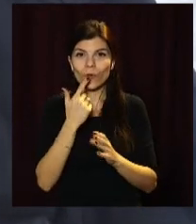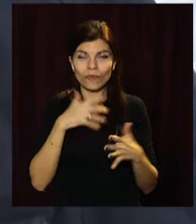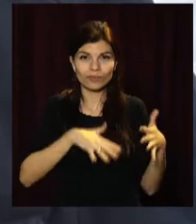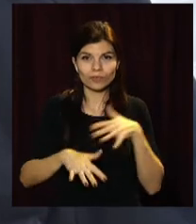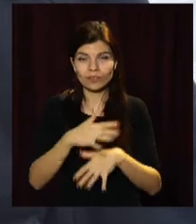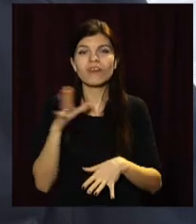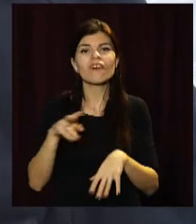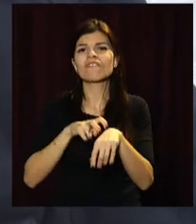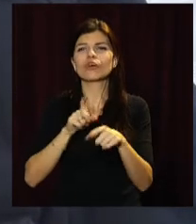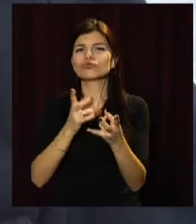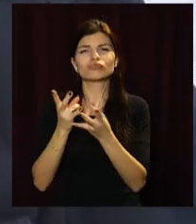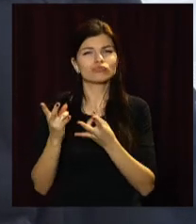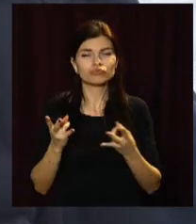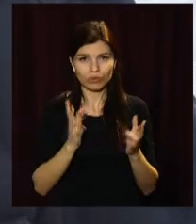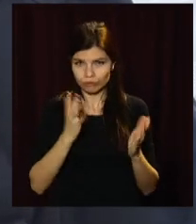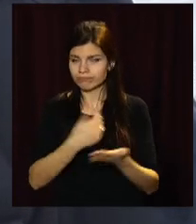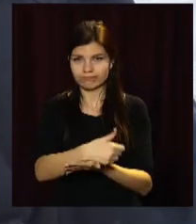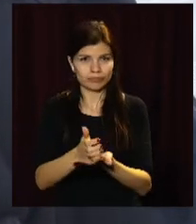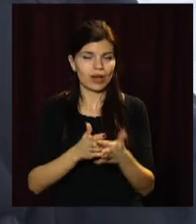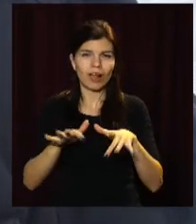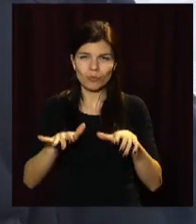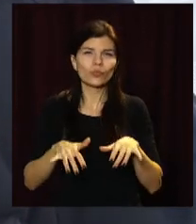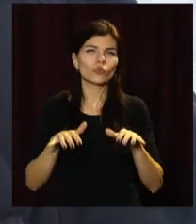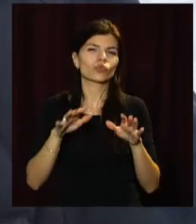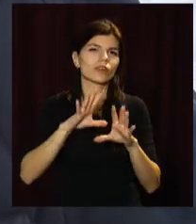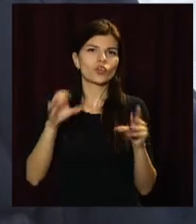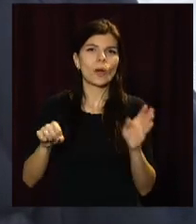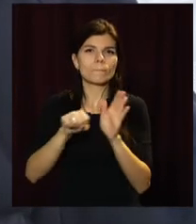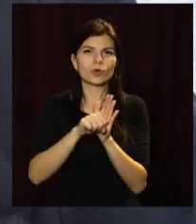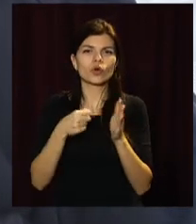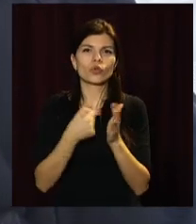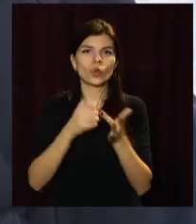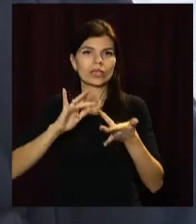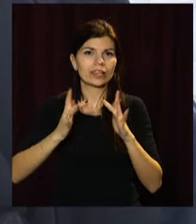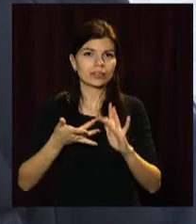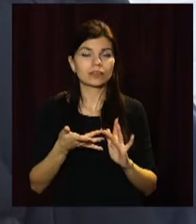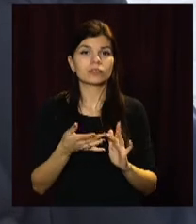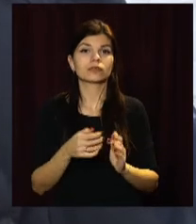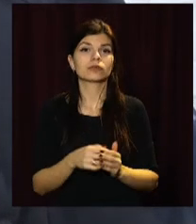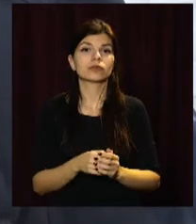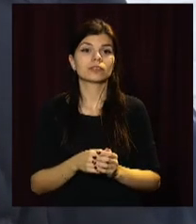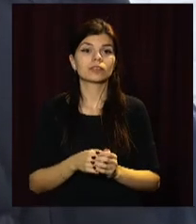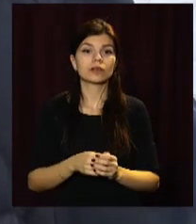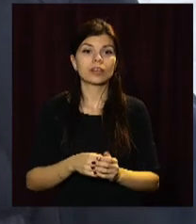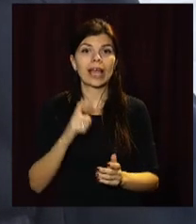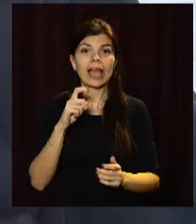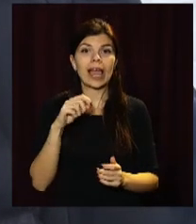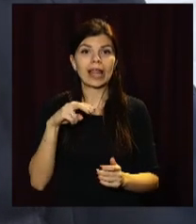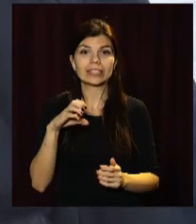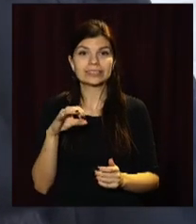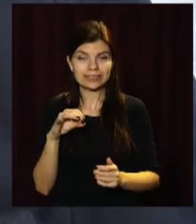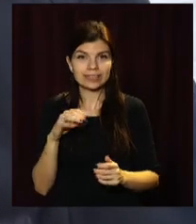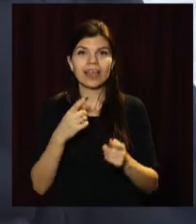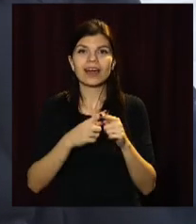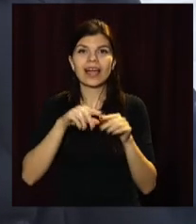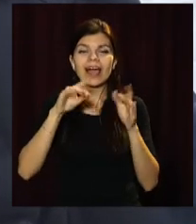які тут працюють, мати комп'ютери підключені до мережі, хелсі. Виписуватися